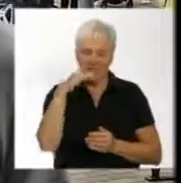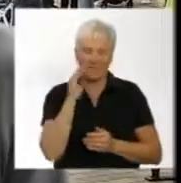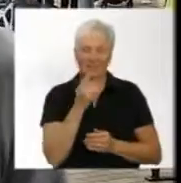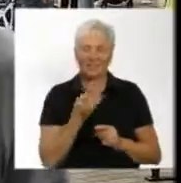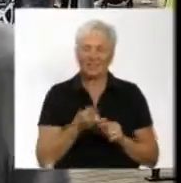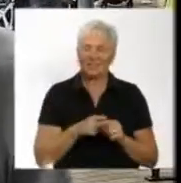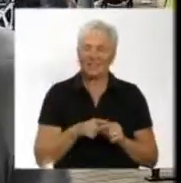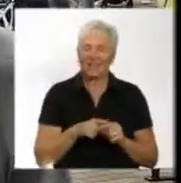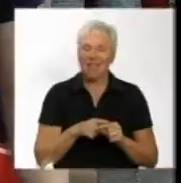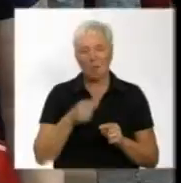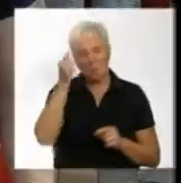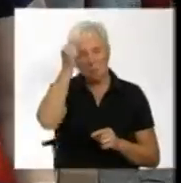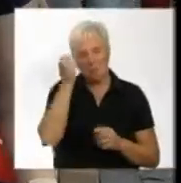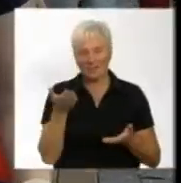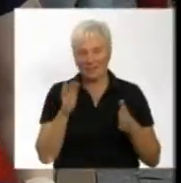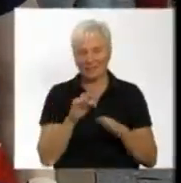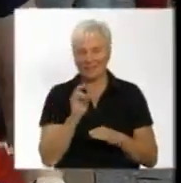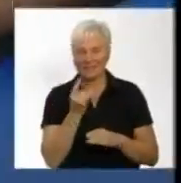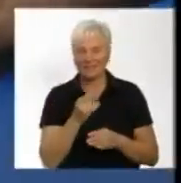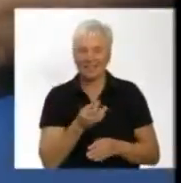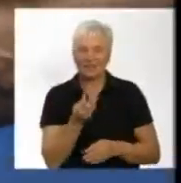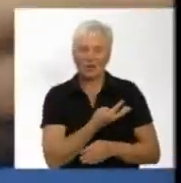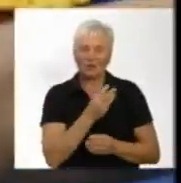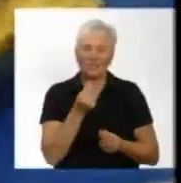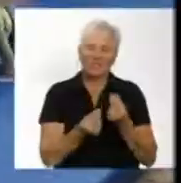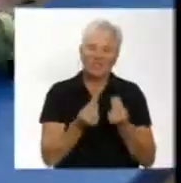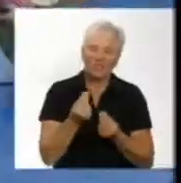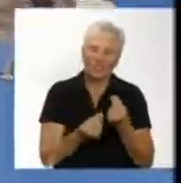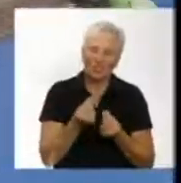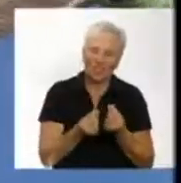пам'ять. Дітей батьки заохочують іграшками,